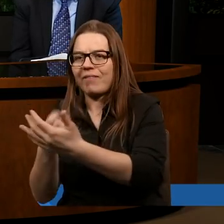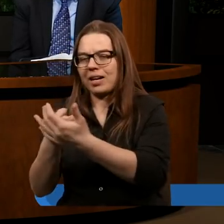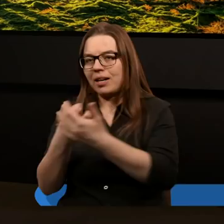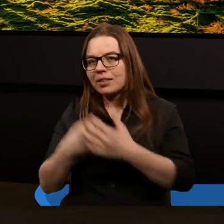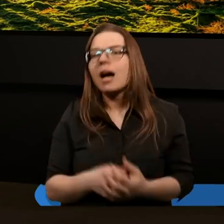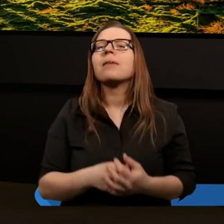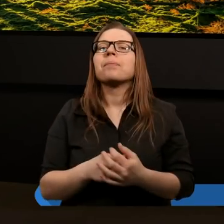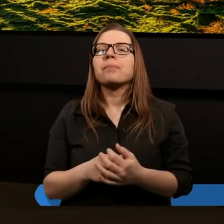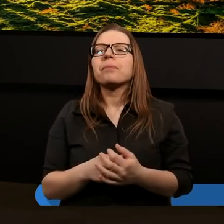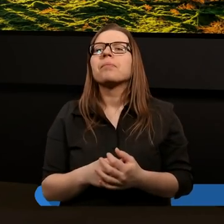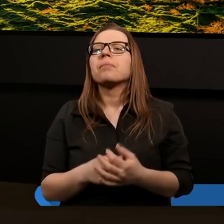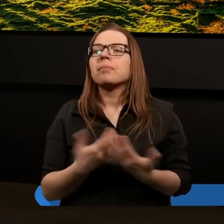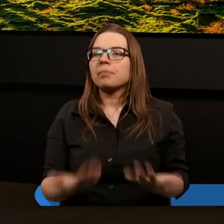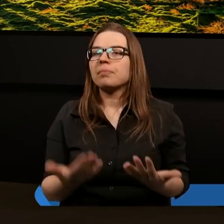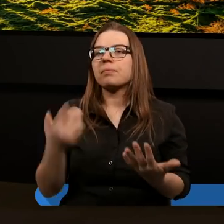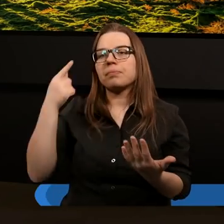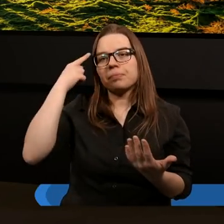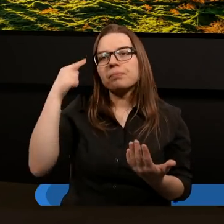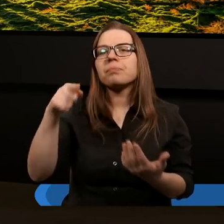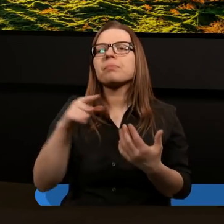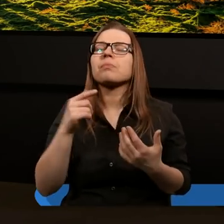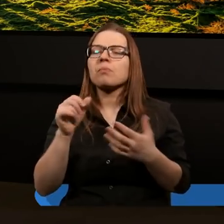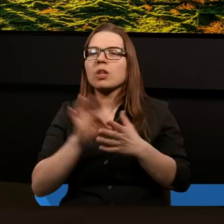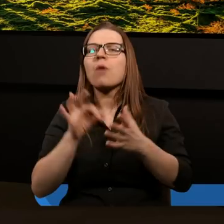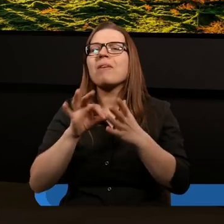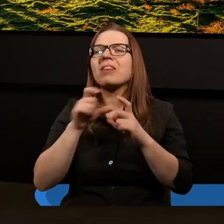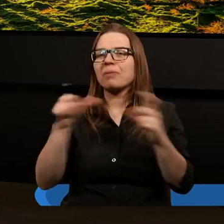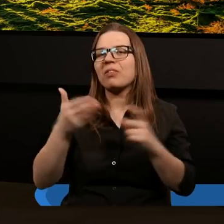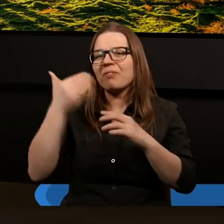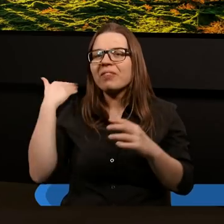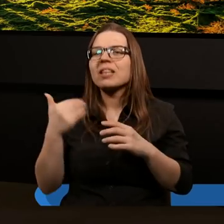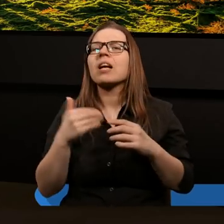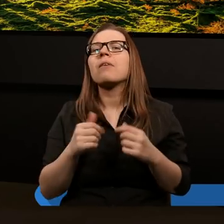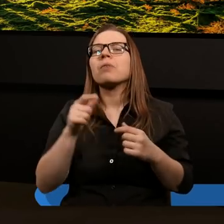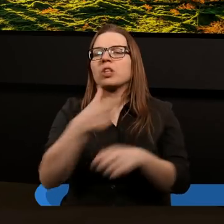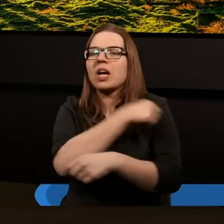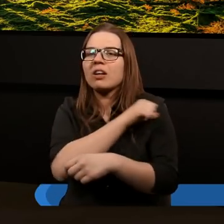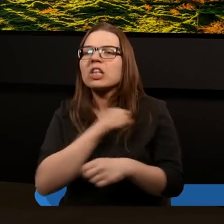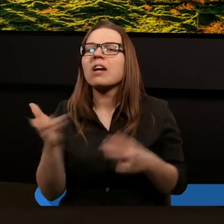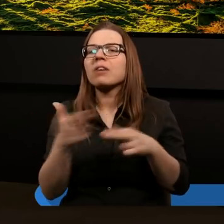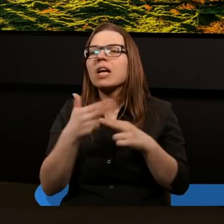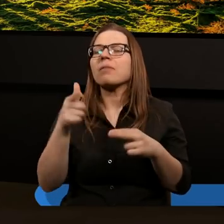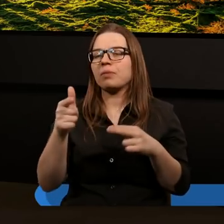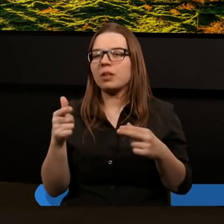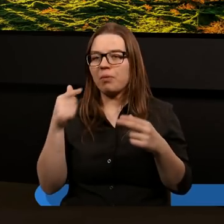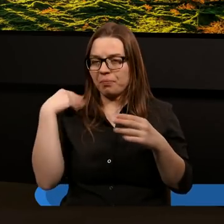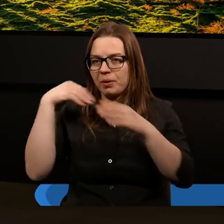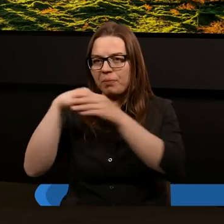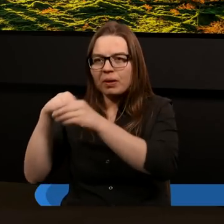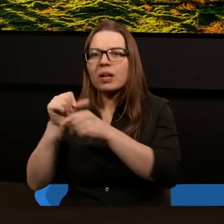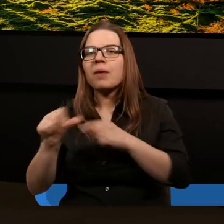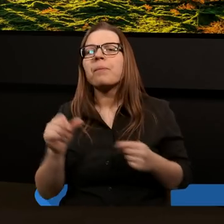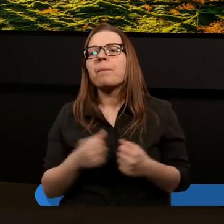No tak, Grzegorz wspomniał o prześladowaniach. zasadzie chrześcijaństwo przeżyło trzy takie nawały.